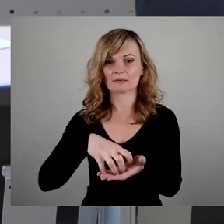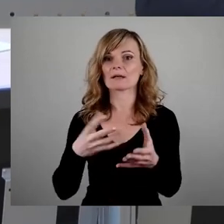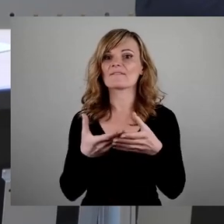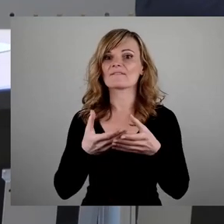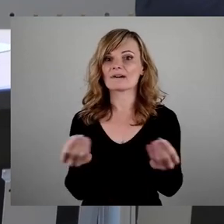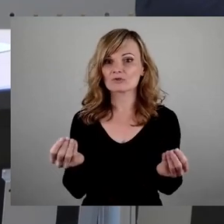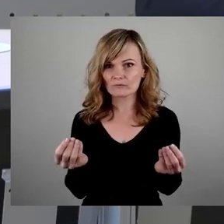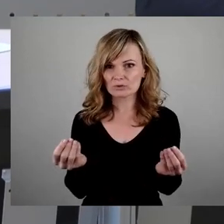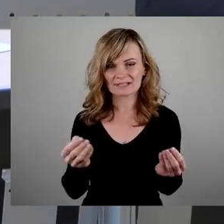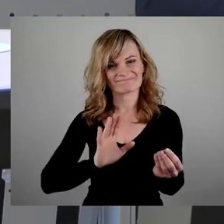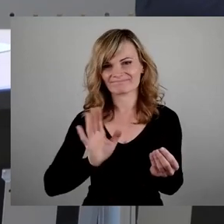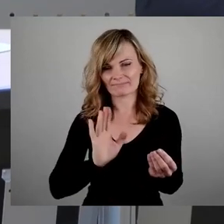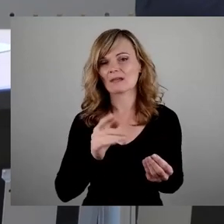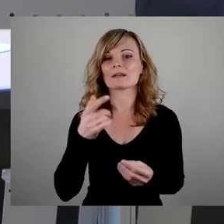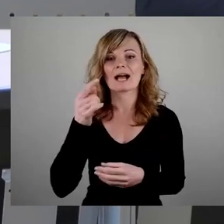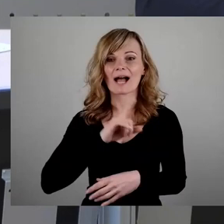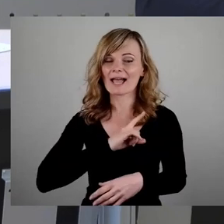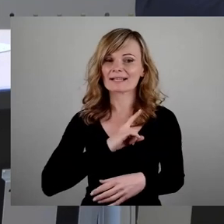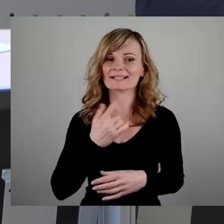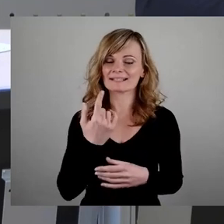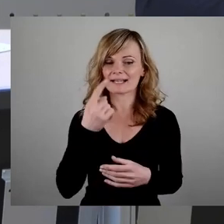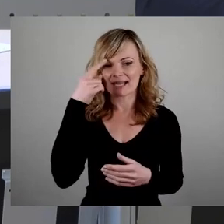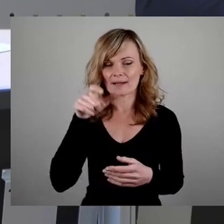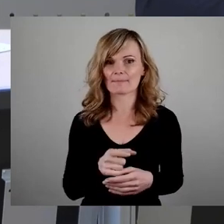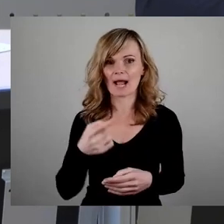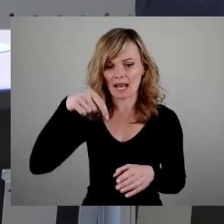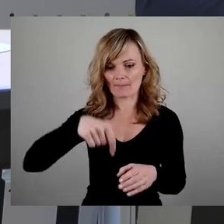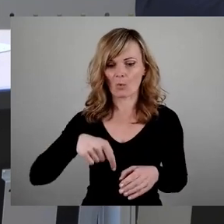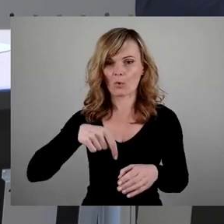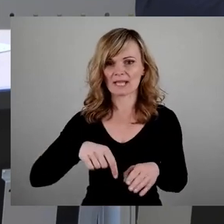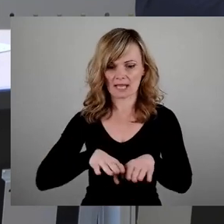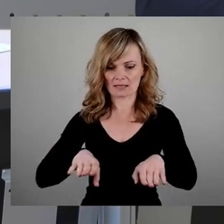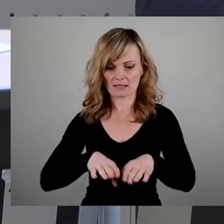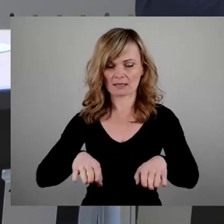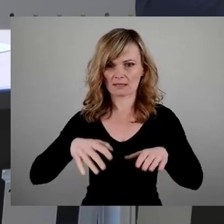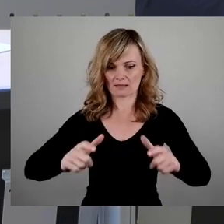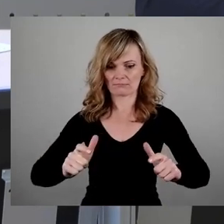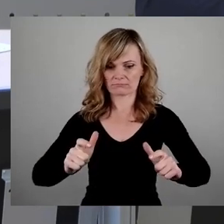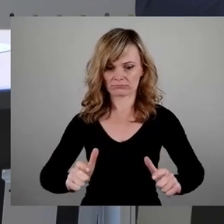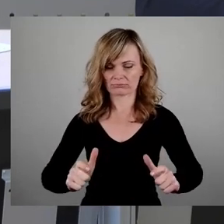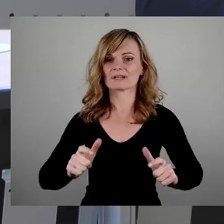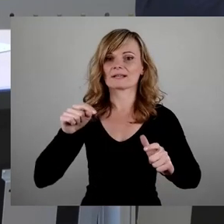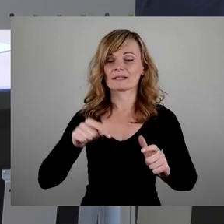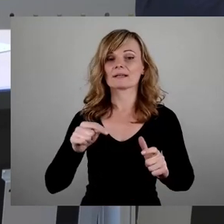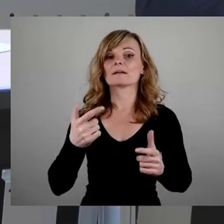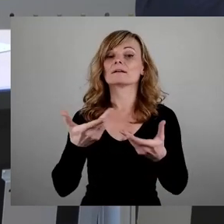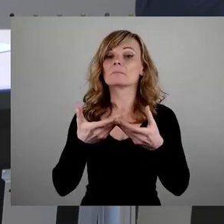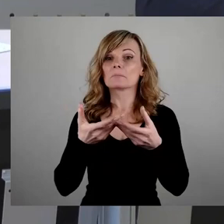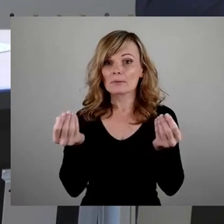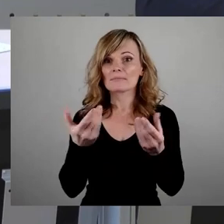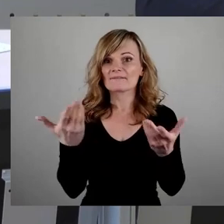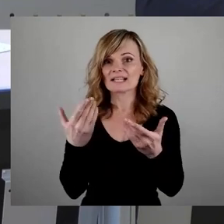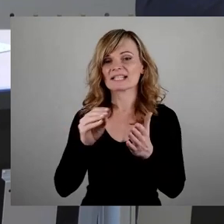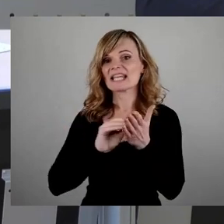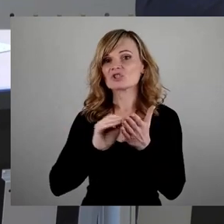Denn das eigentliche Denkmal ist die Einlassung im Boden. Das, was verschwunden ist, ist eine Inschrift, die zusätzlich zu dieser Einlassung im Boden